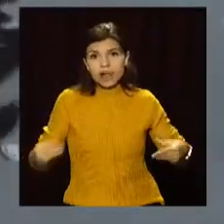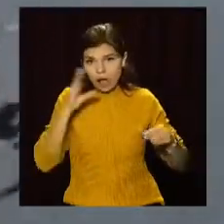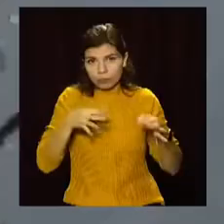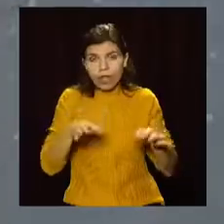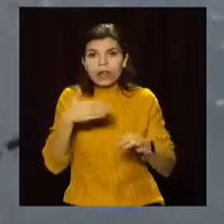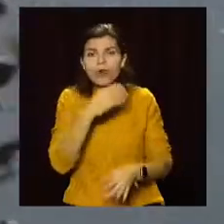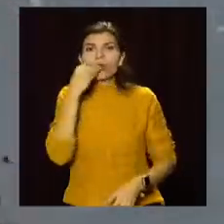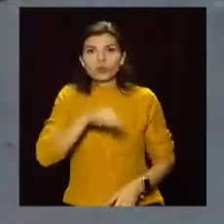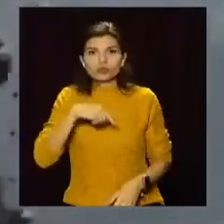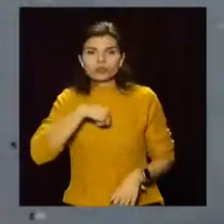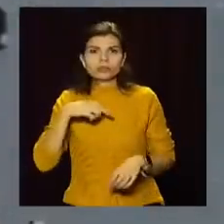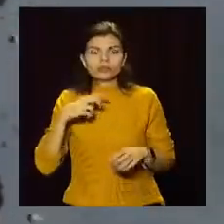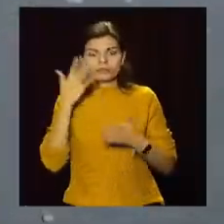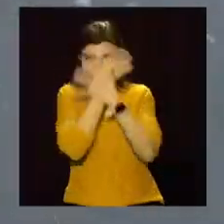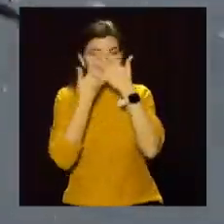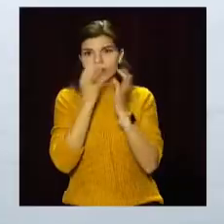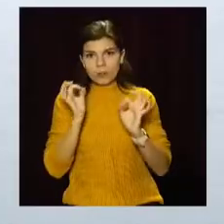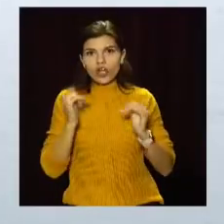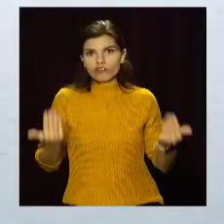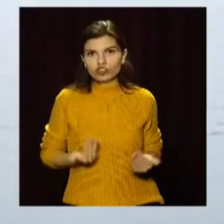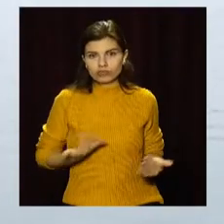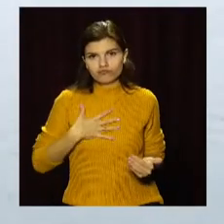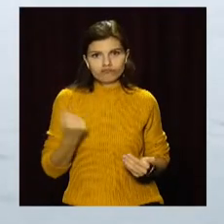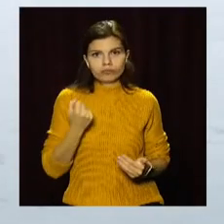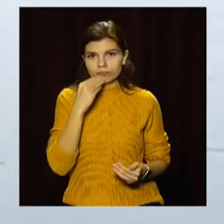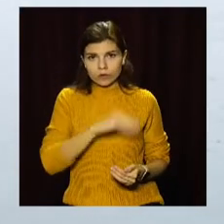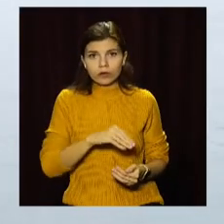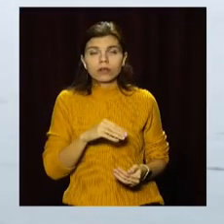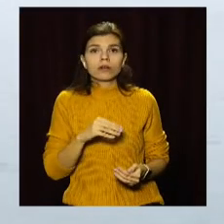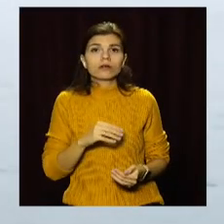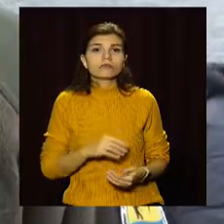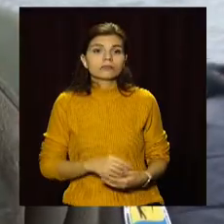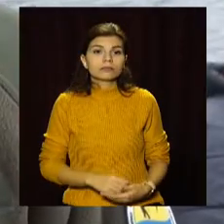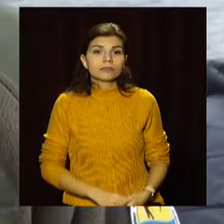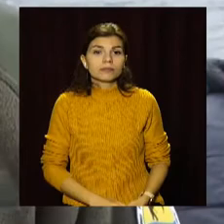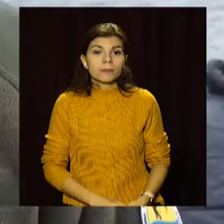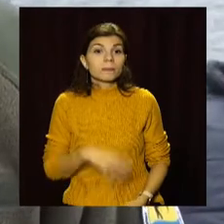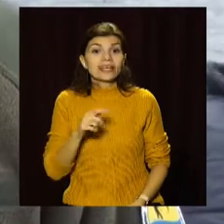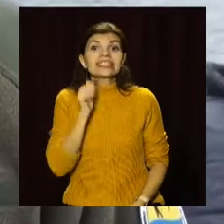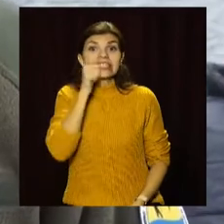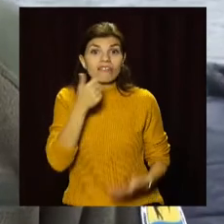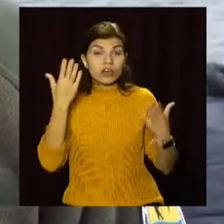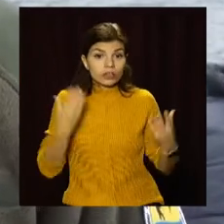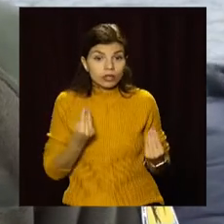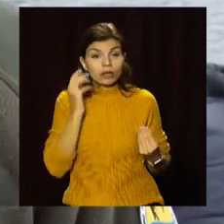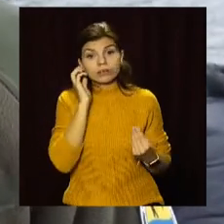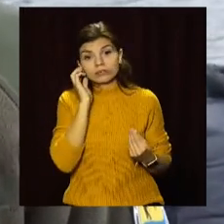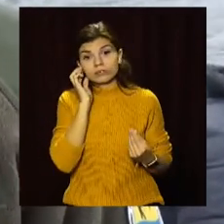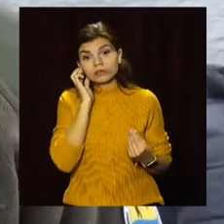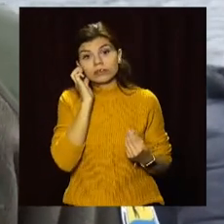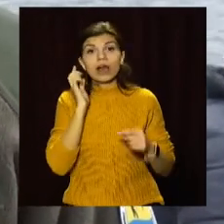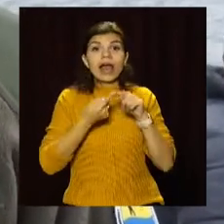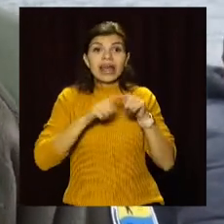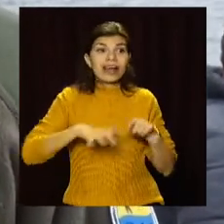риба краще переносить транспортування та й виживає з неї не менше 90%. З завтрашнього дня цей